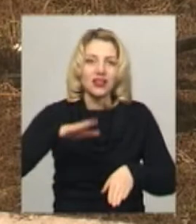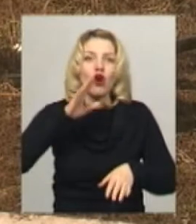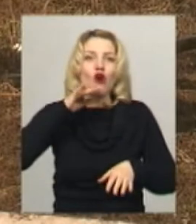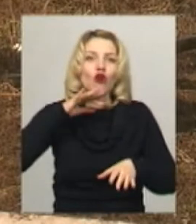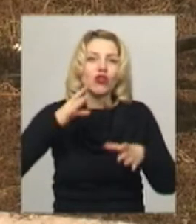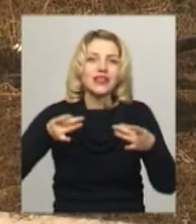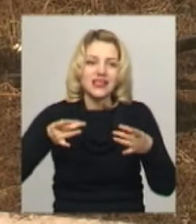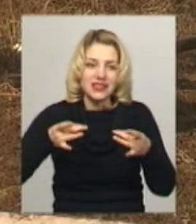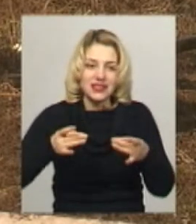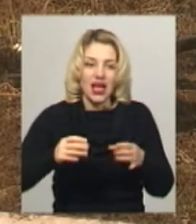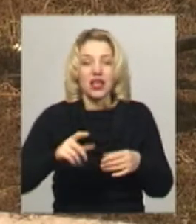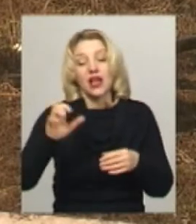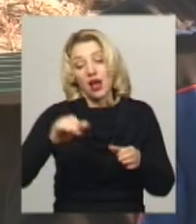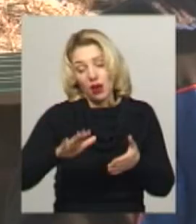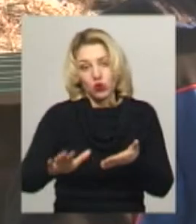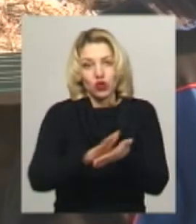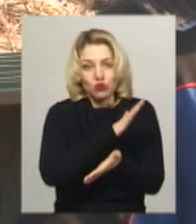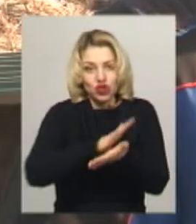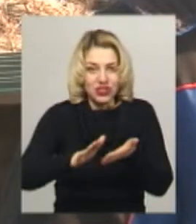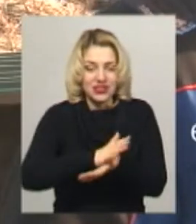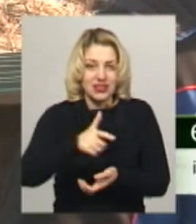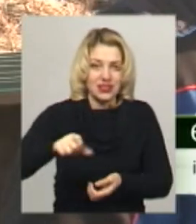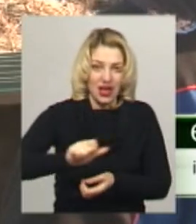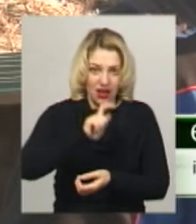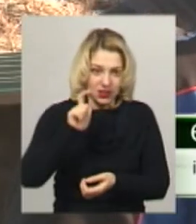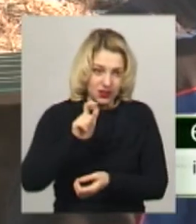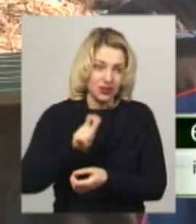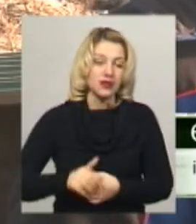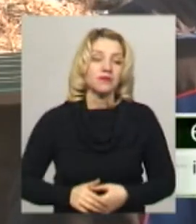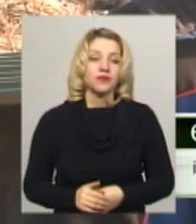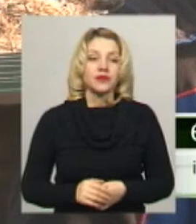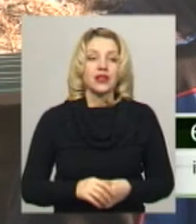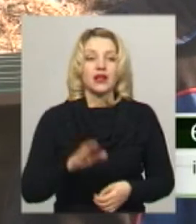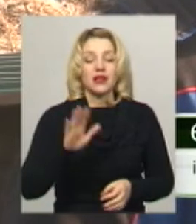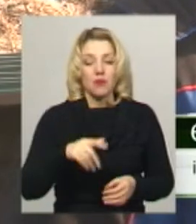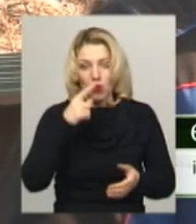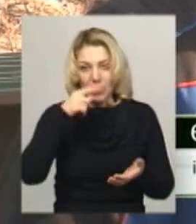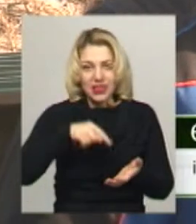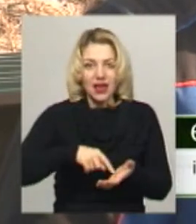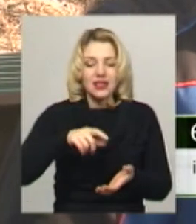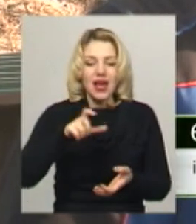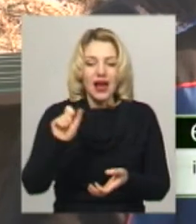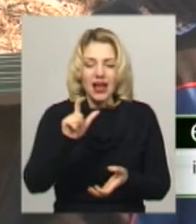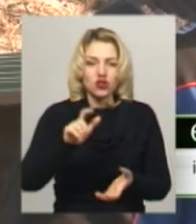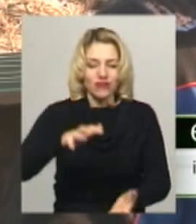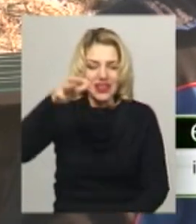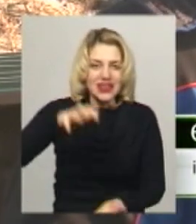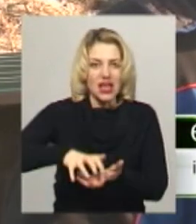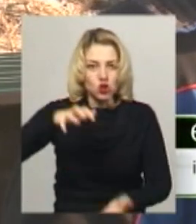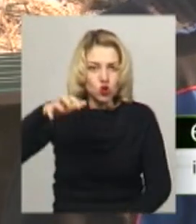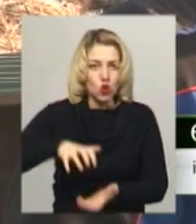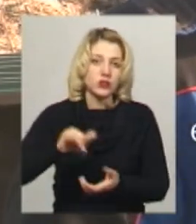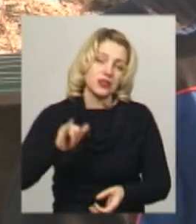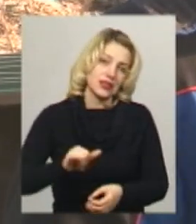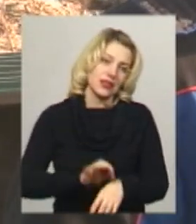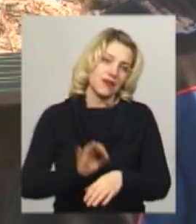По магістралі газ потрапляє на очисну споруду. Далі попадає в газовий насос і з газового насосу попадає